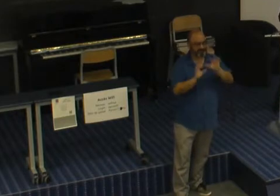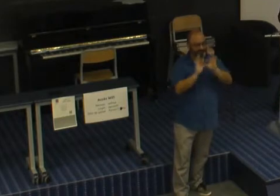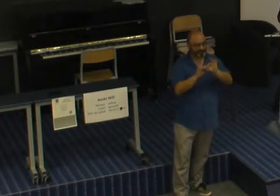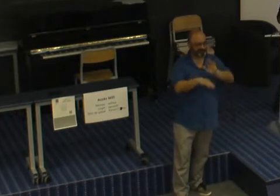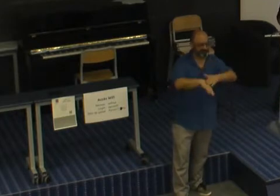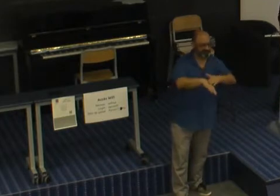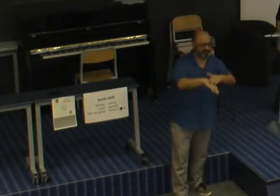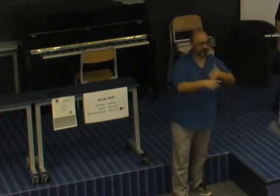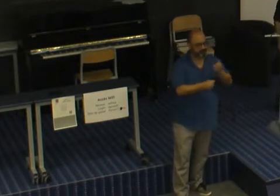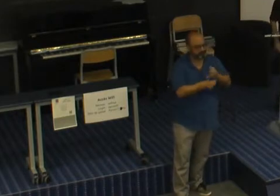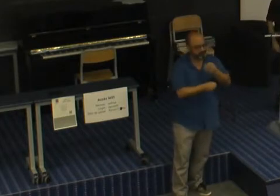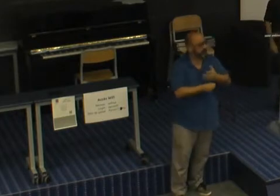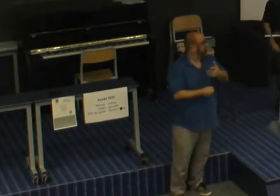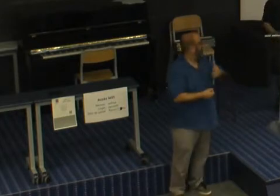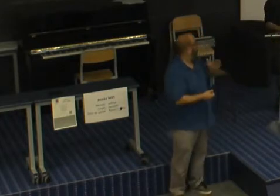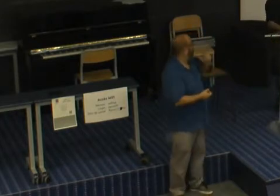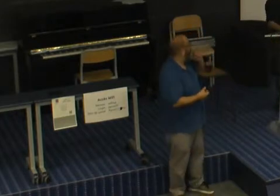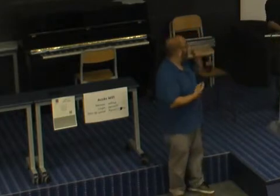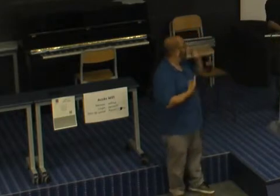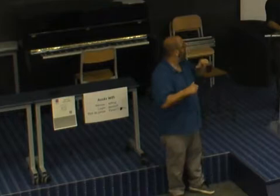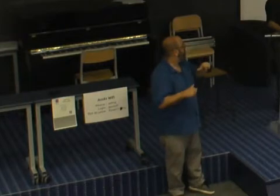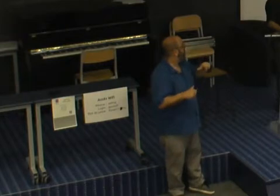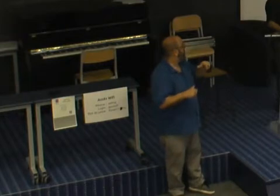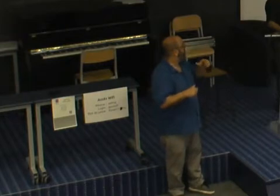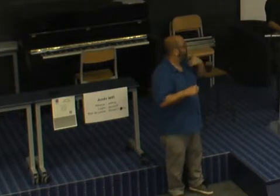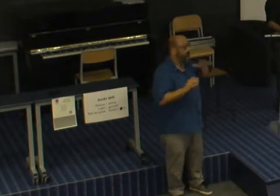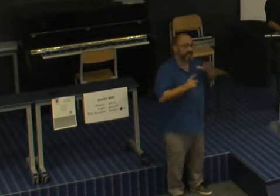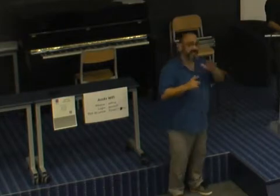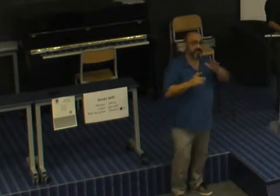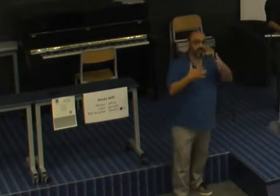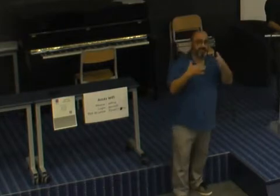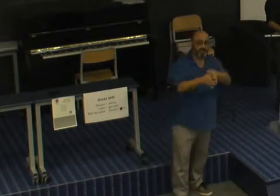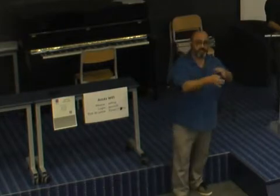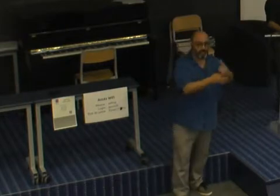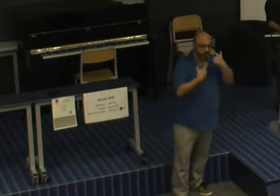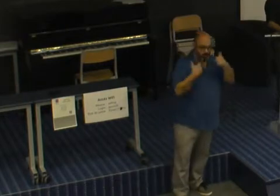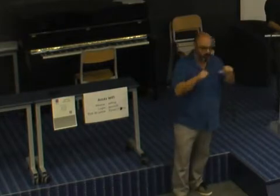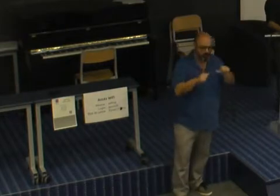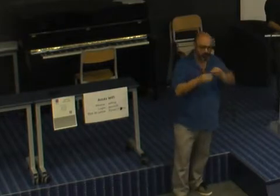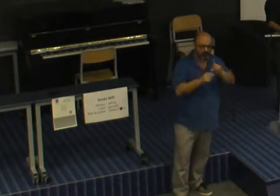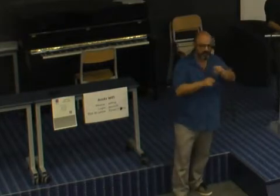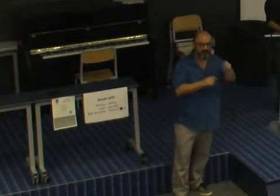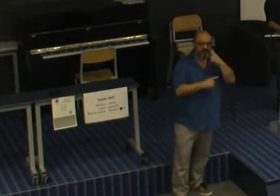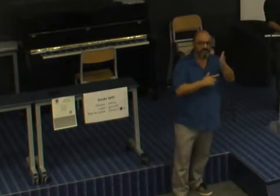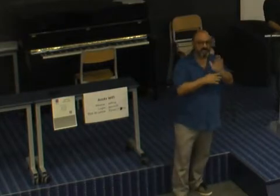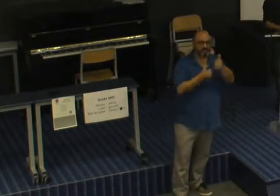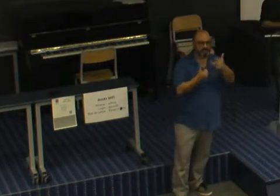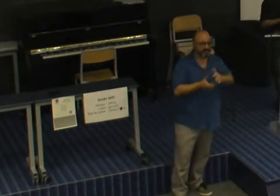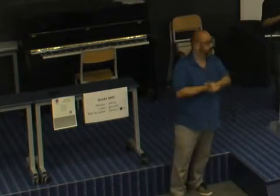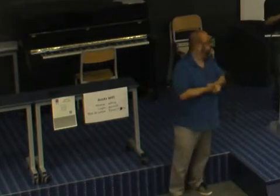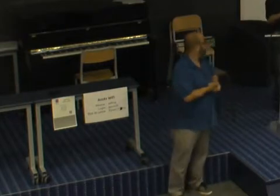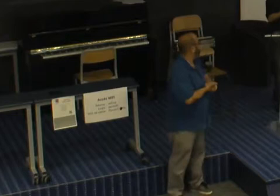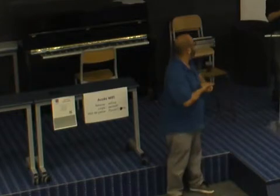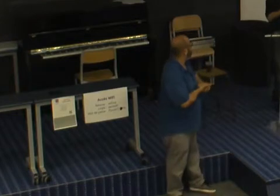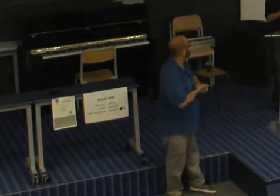vous voyez qu'en fait, les problèmes des minorités sont assez bien marqués et on verra des chiffres d'ailleurs par la suite. Alors,